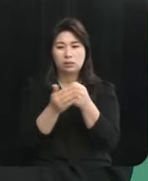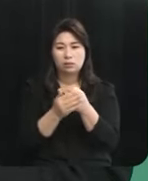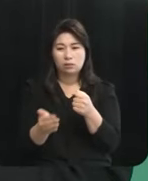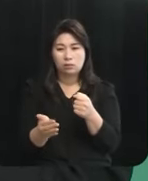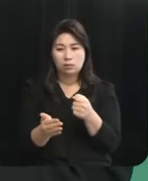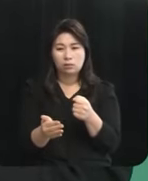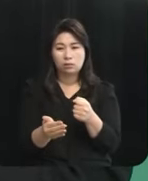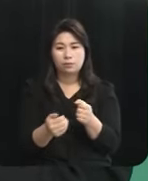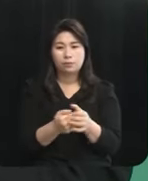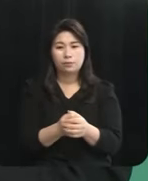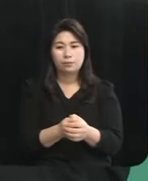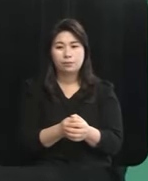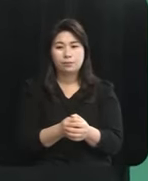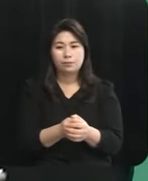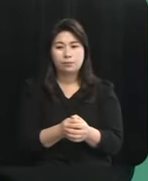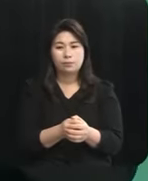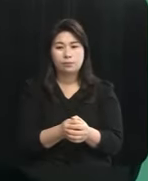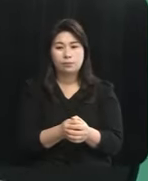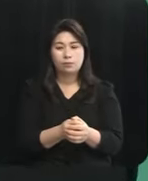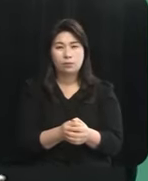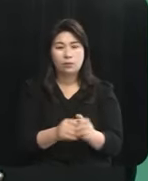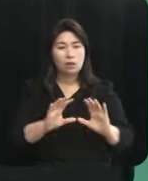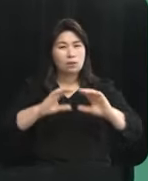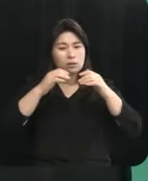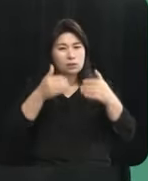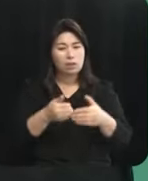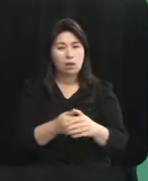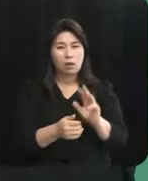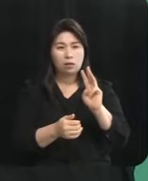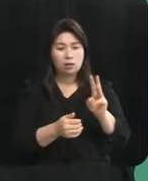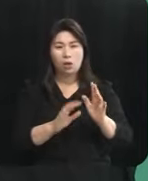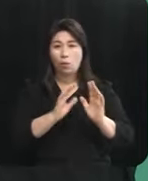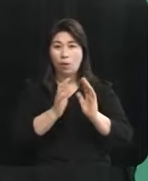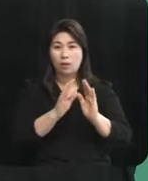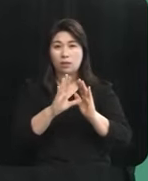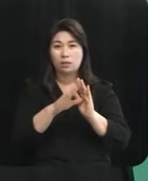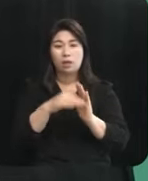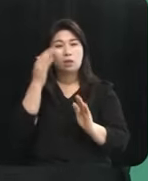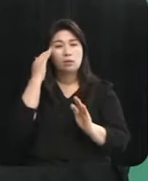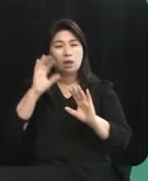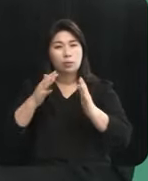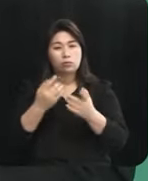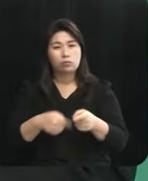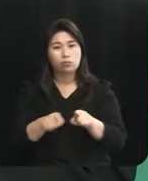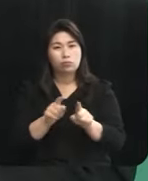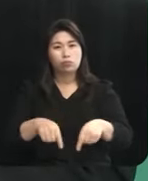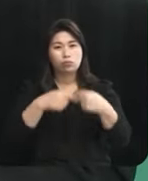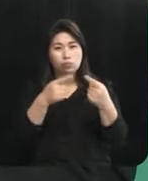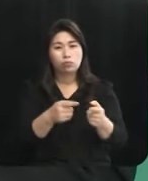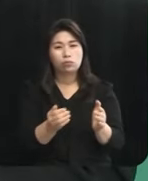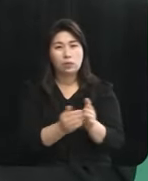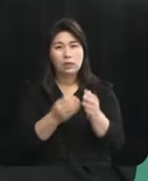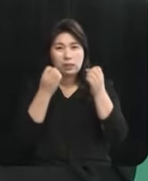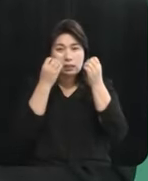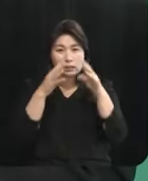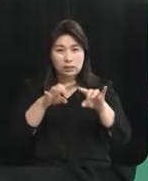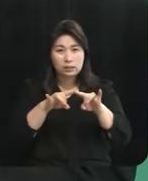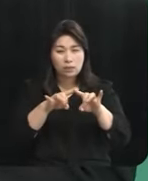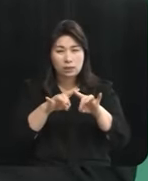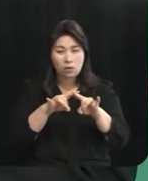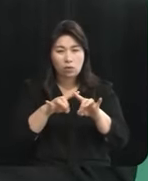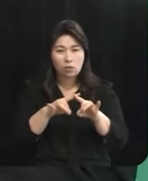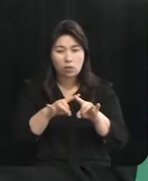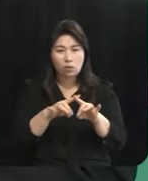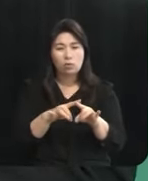COP28이라고 하는 3개의 회의에서 우리 대한민국 역시 같이 동참했습니다 여기에서 신재생 에너지를 3배로